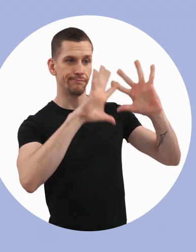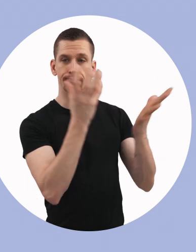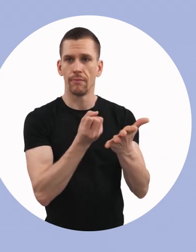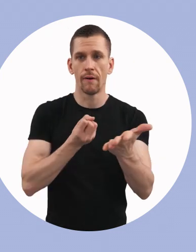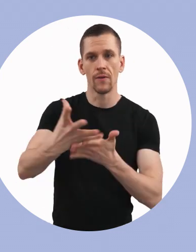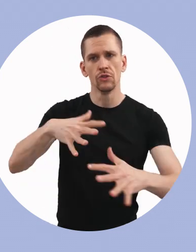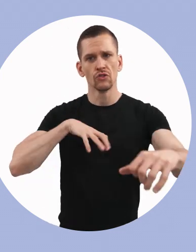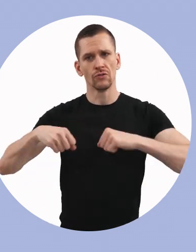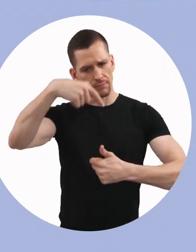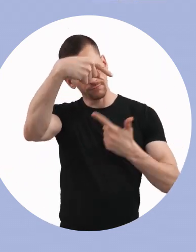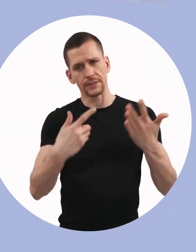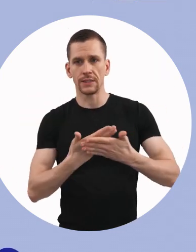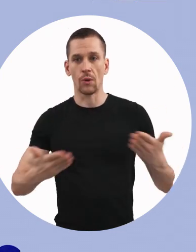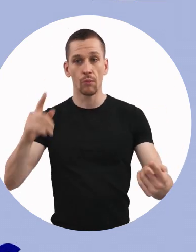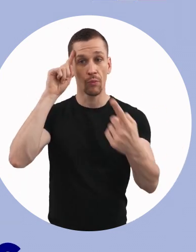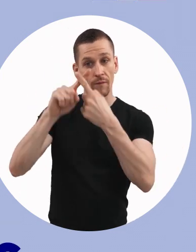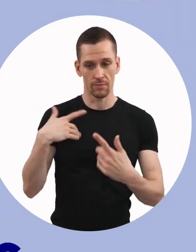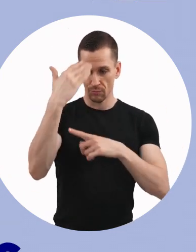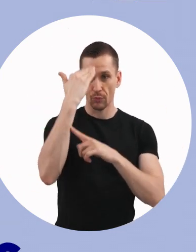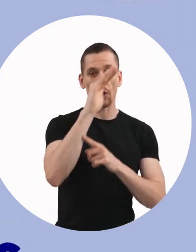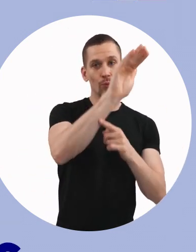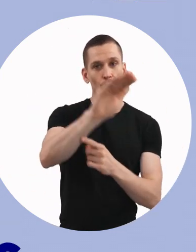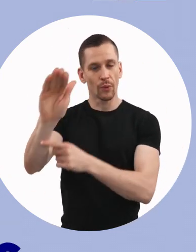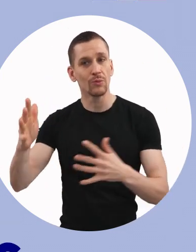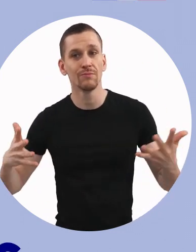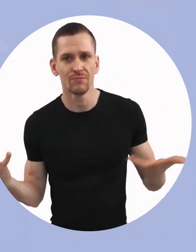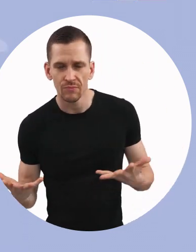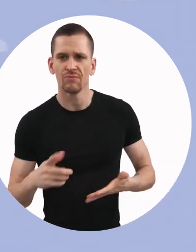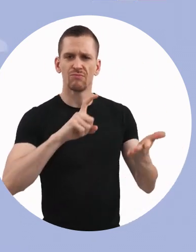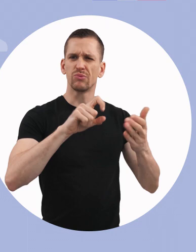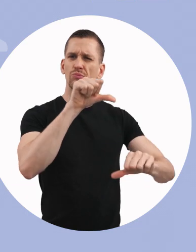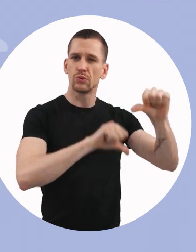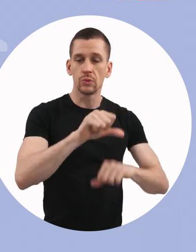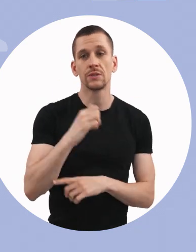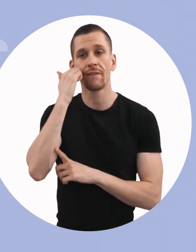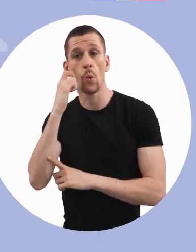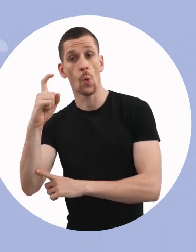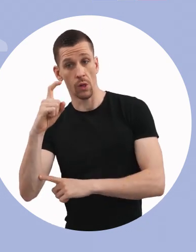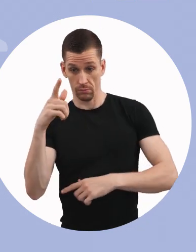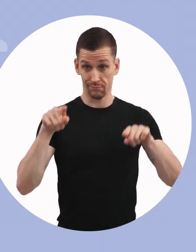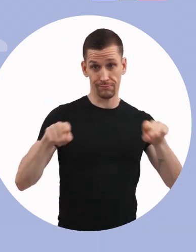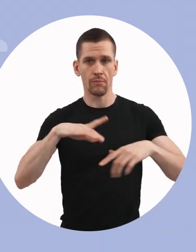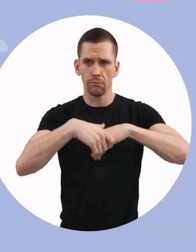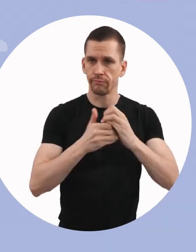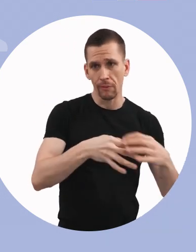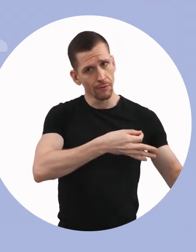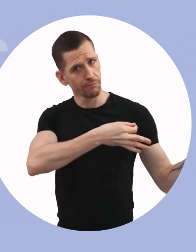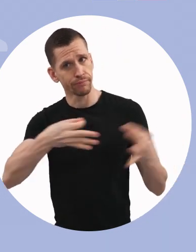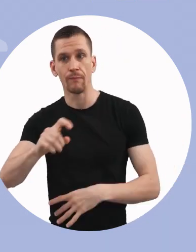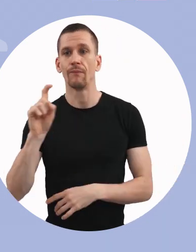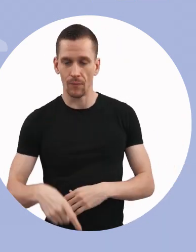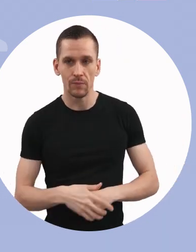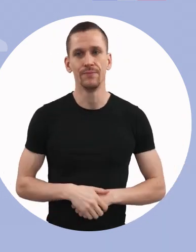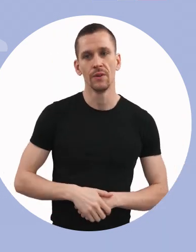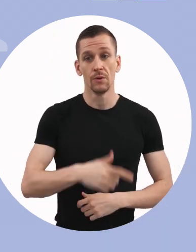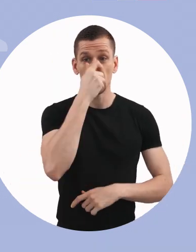Information coronavirus. Pour vous protéger et protéger les autres du coronavirus, adoptez ces gestes simples. Lavez-vous très régulièrement les mains ou